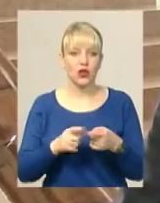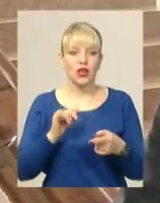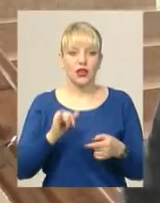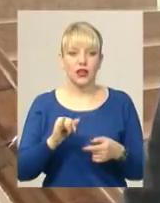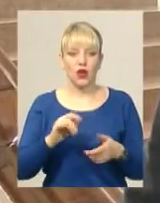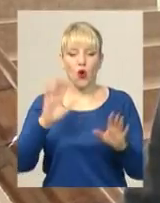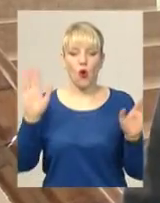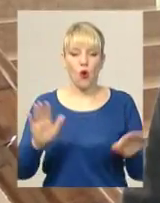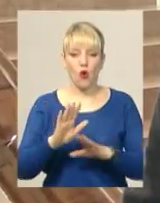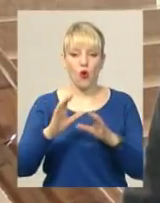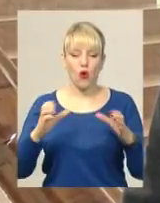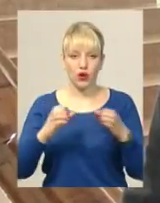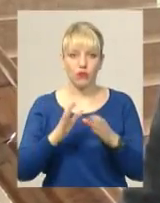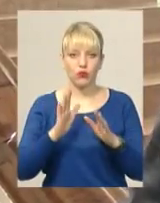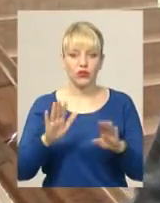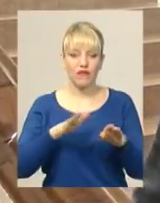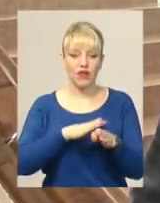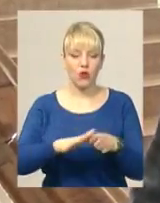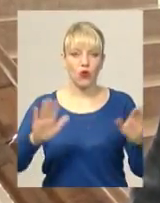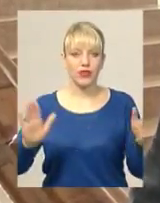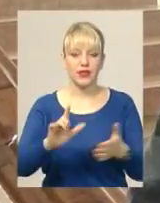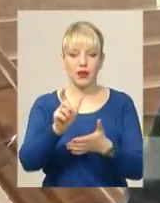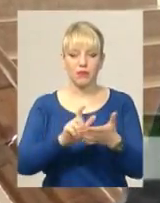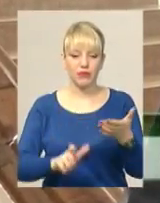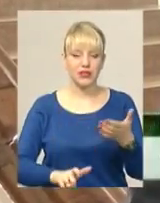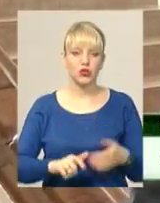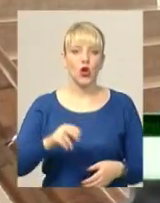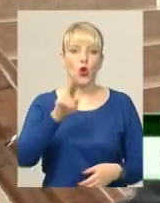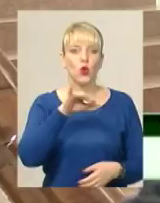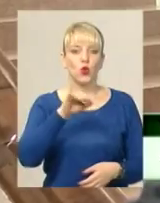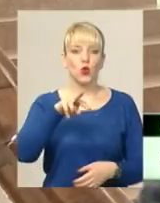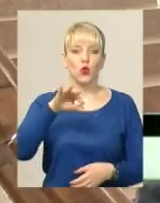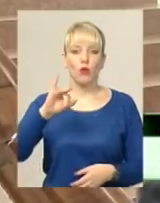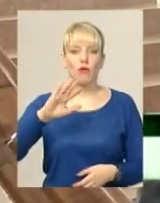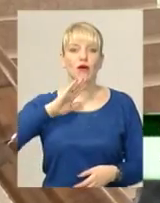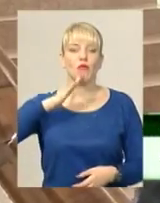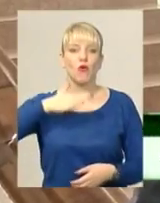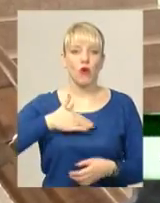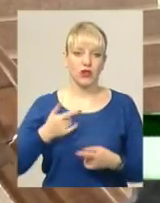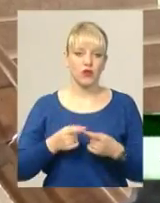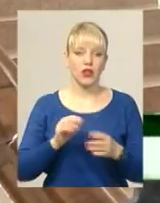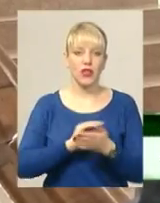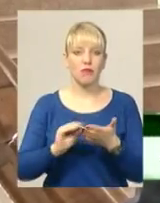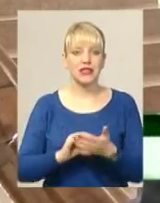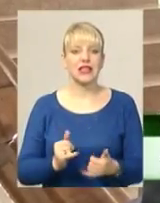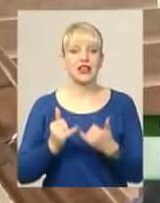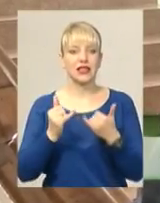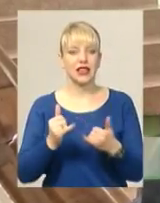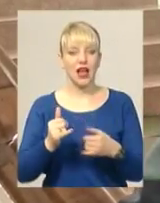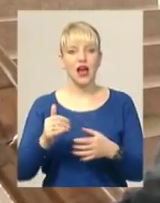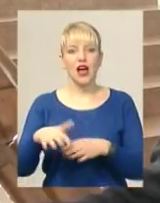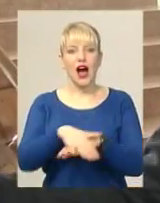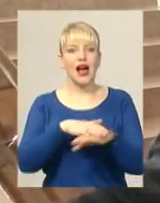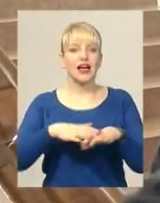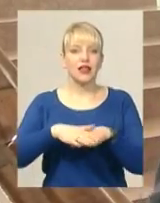виконувати пісню Євгена Козака на слова Шевченка «Думи мої», яка написана для академічного хору. Ми спільно з